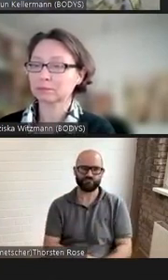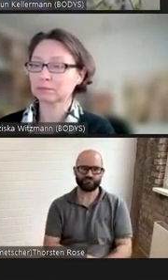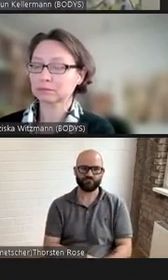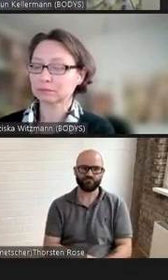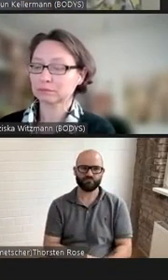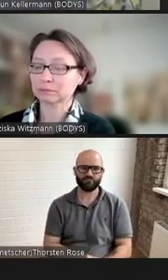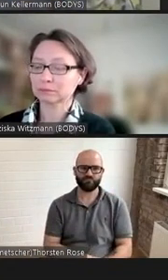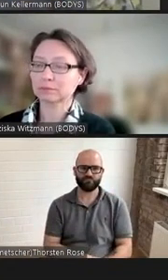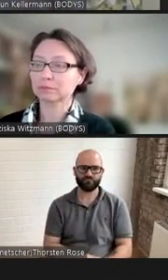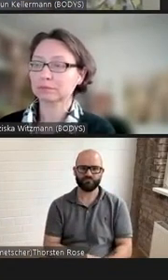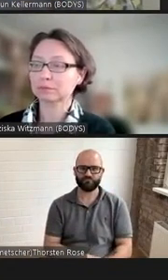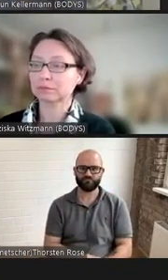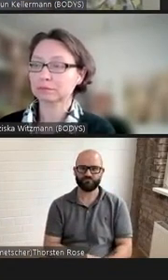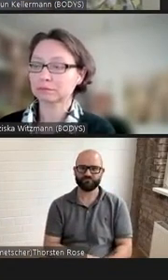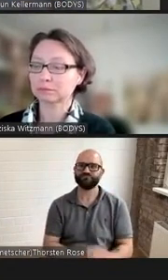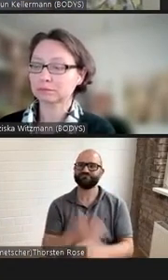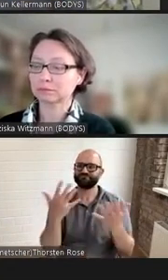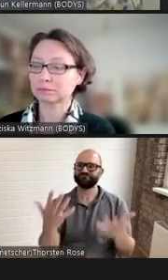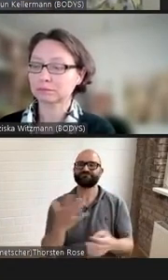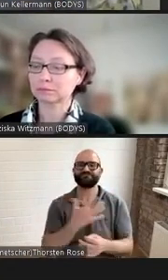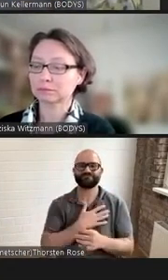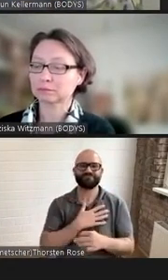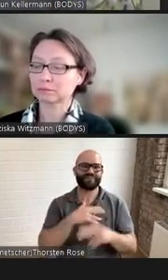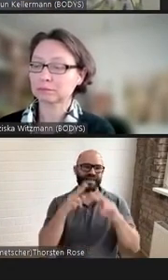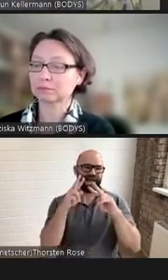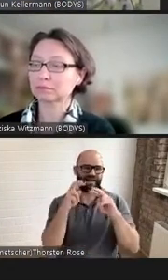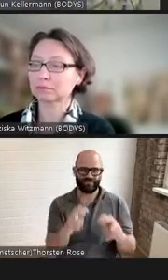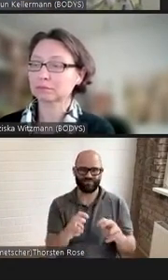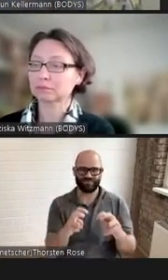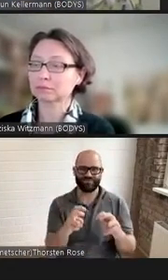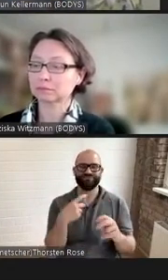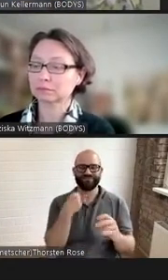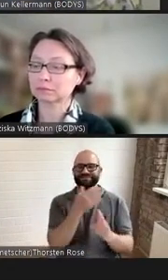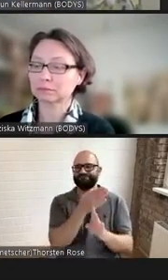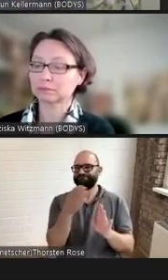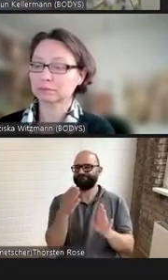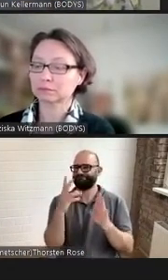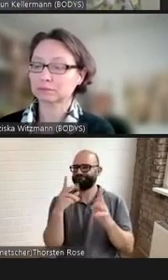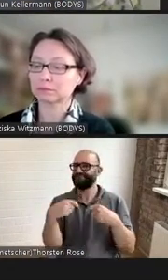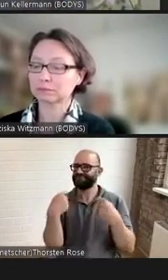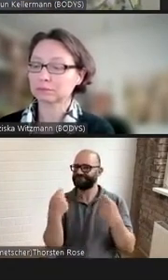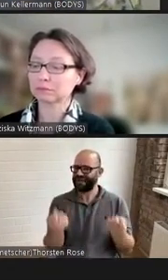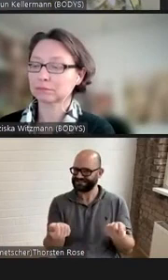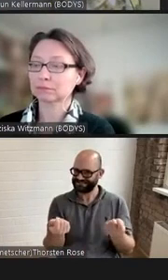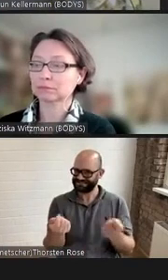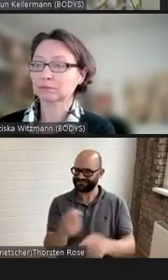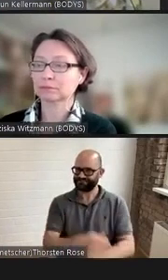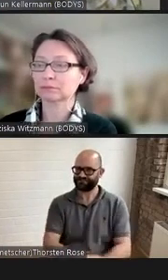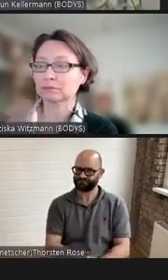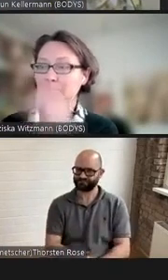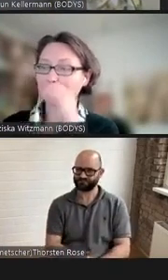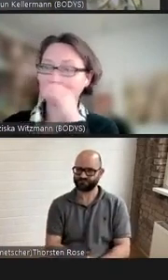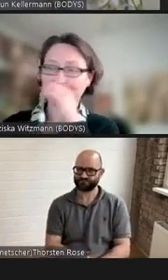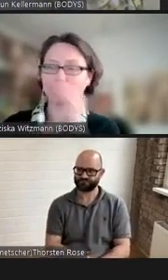Analyse Ich komme zum Schluss und ziehe ein ganz knappes